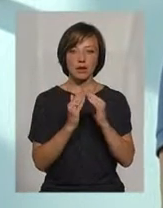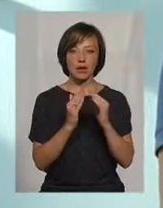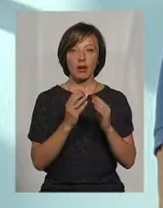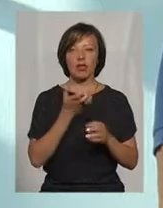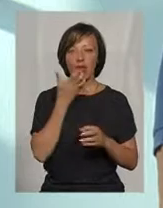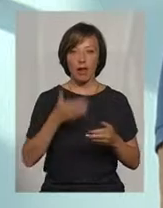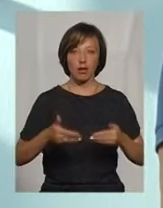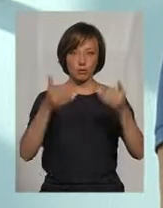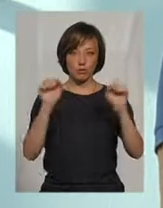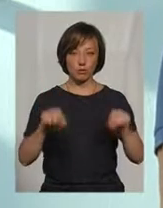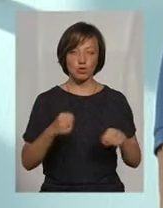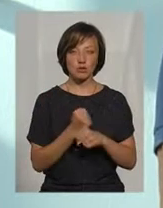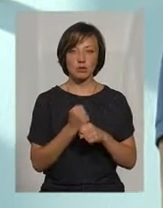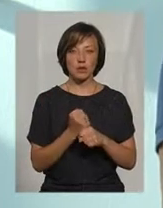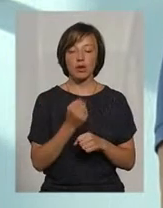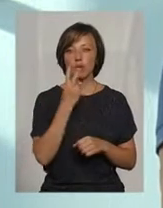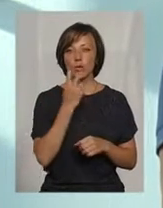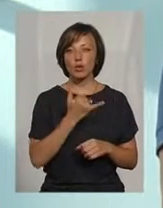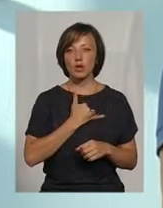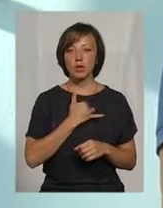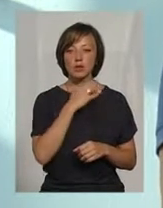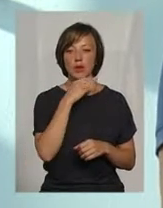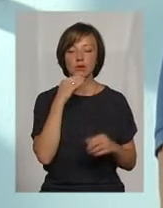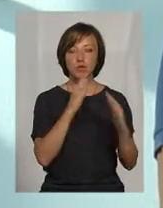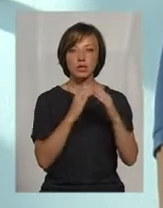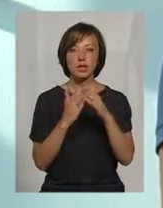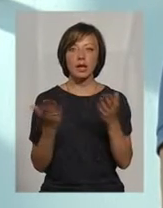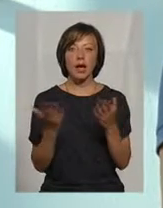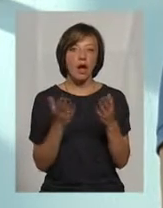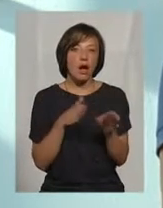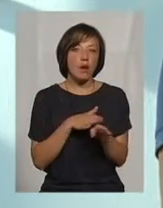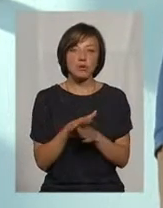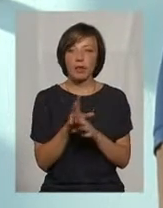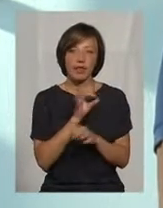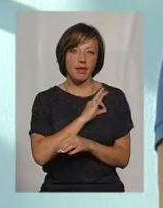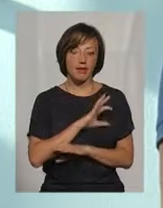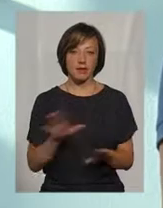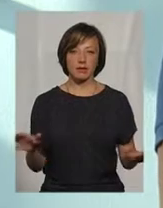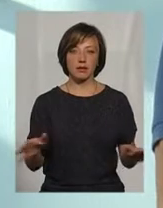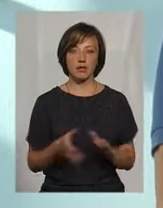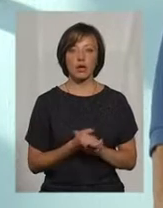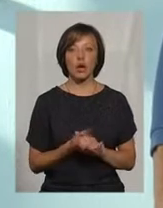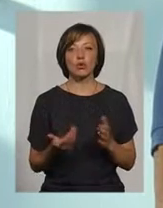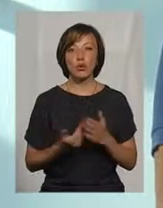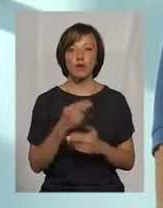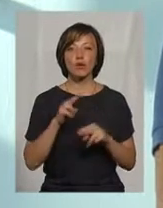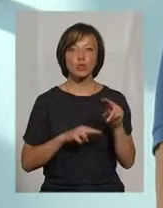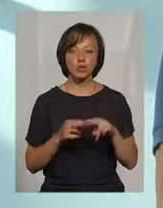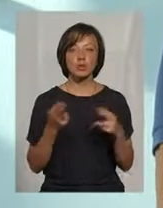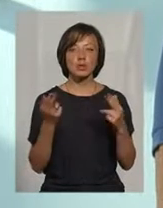що у нас дуже багато старих будинків, які абсолютно неефективні. Нові вже будуються